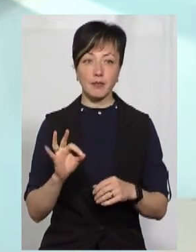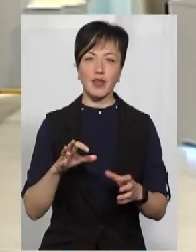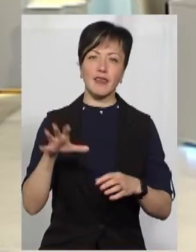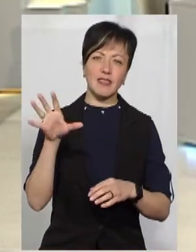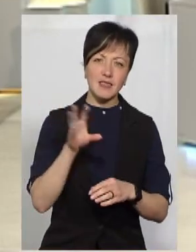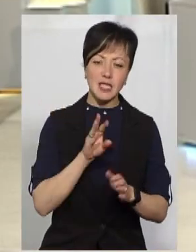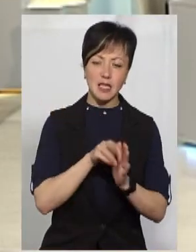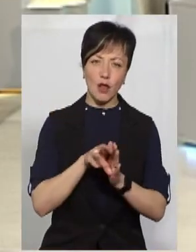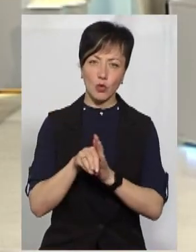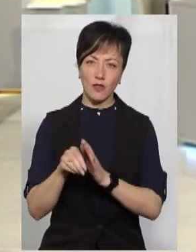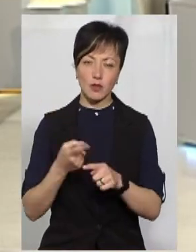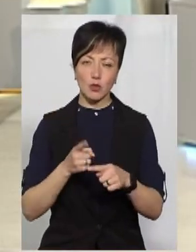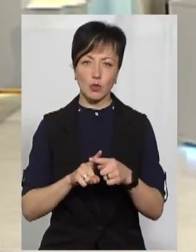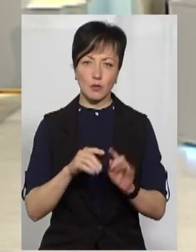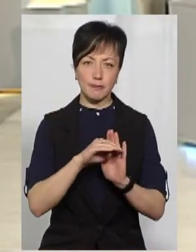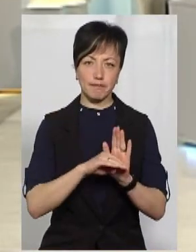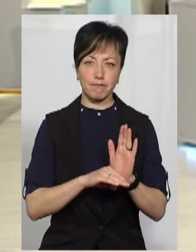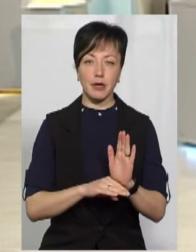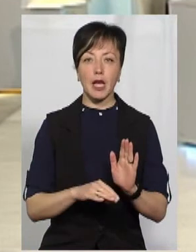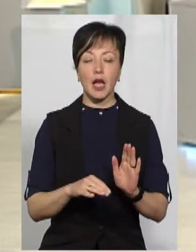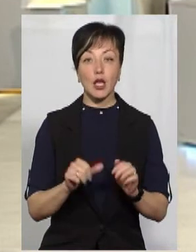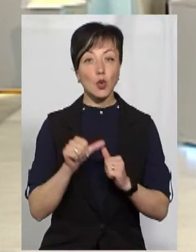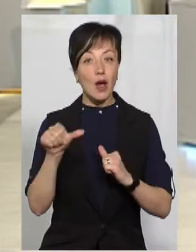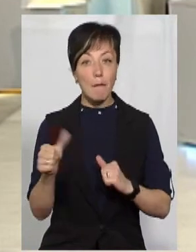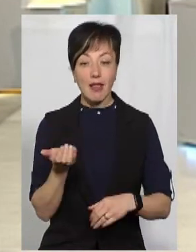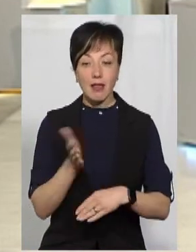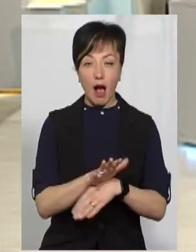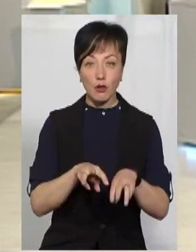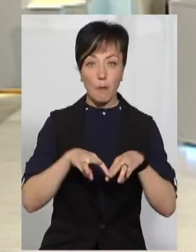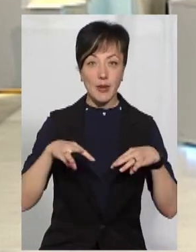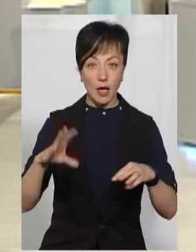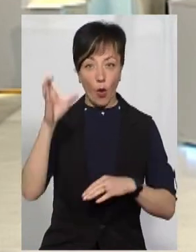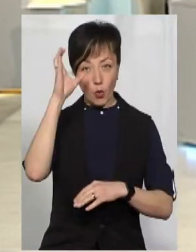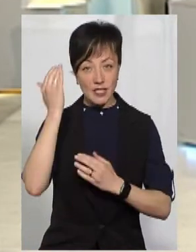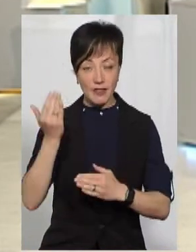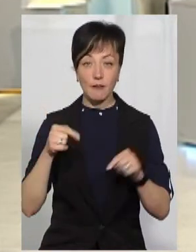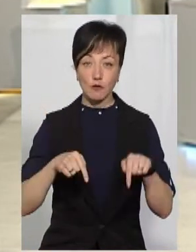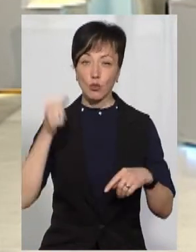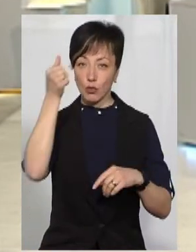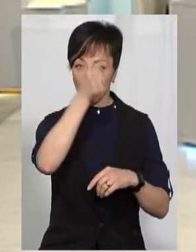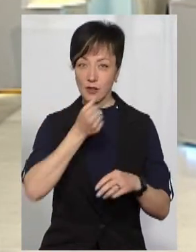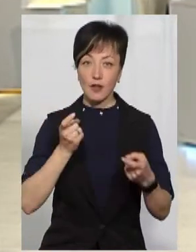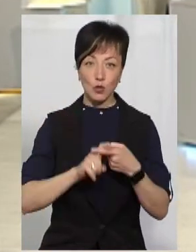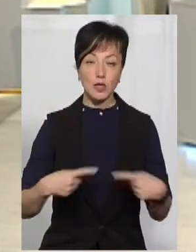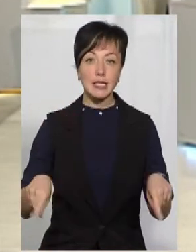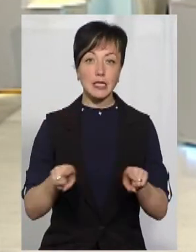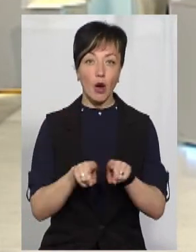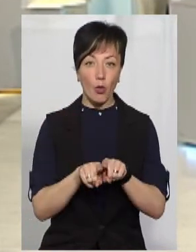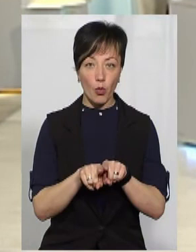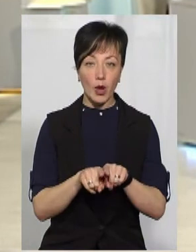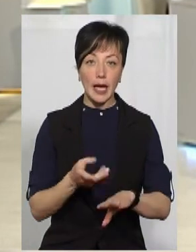То всі складові. Так, всі складові. Зокрема, наказу Міністерства освіти і науки в цьому році, в зв'язку з такою